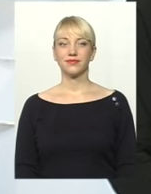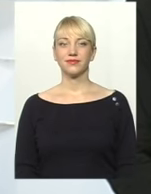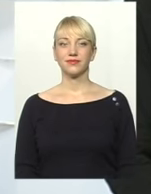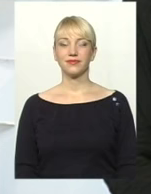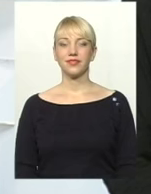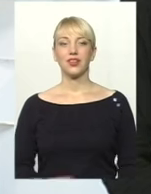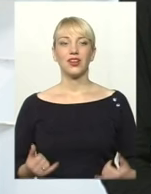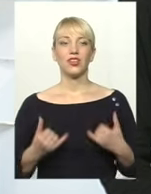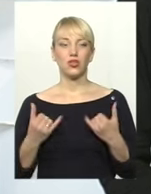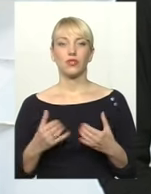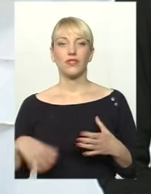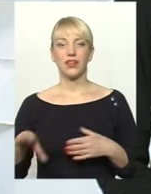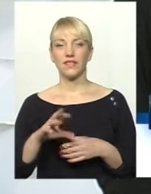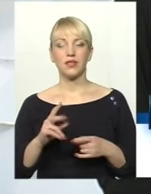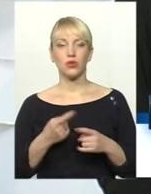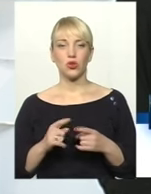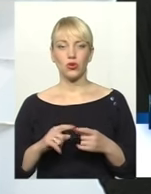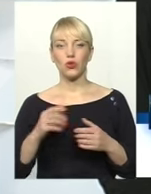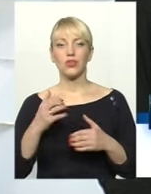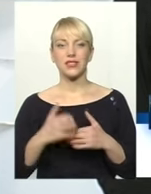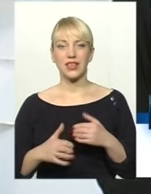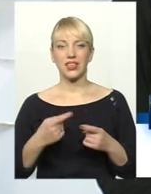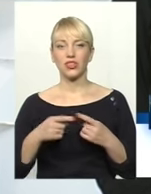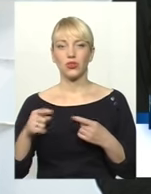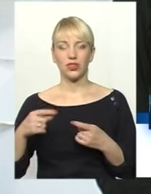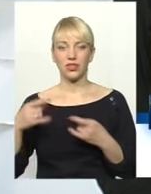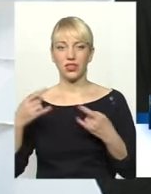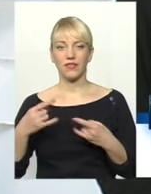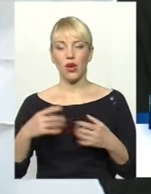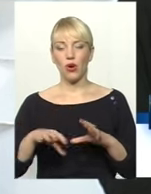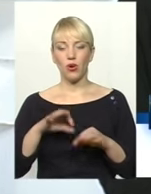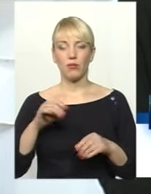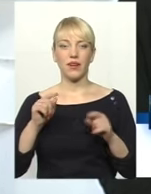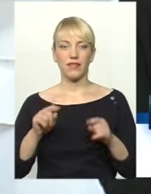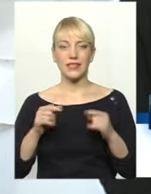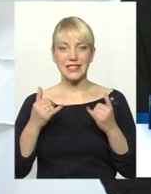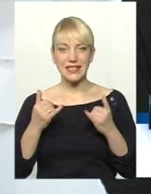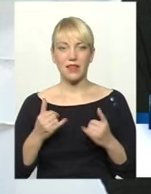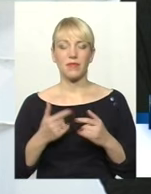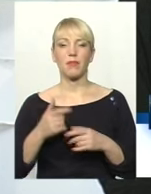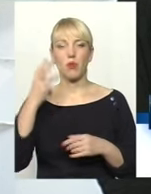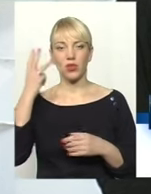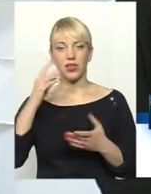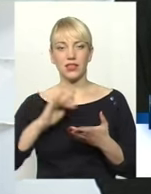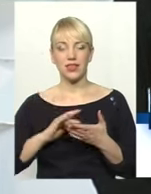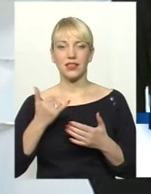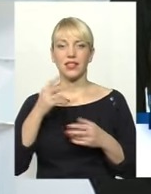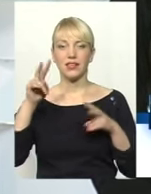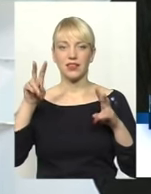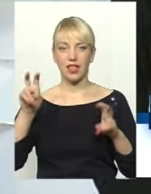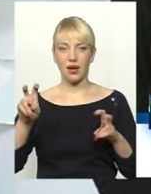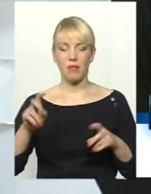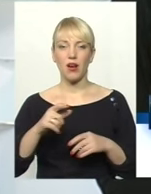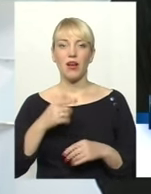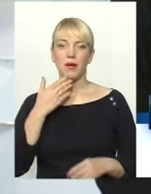Мої шанування усім, хто серед чималої кількості телеканалів у цій порі обрав саме поділят-центр. На часі в прямому ефірі тема.